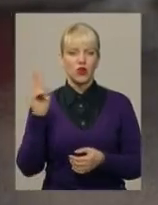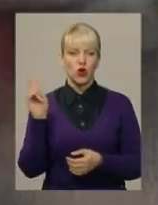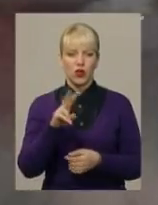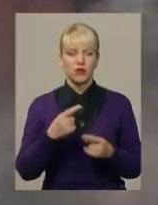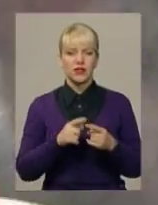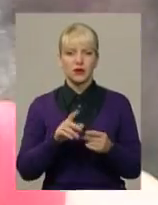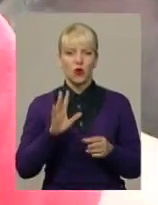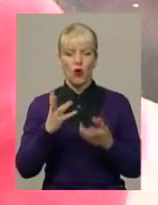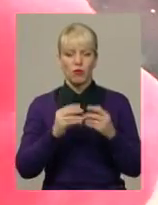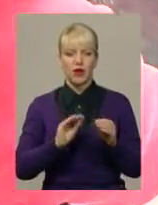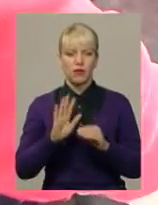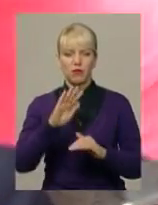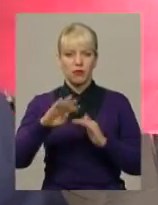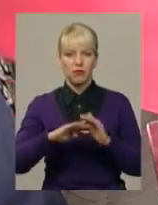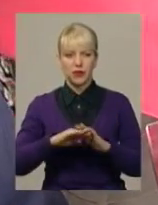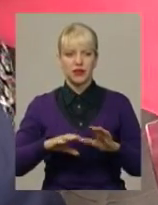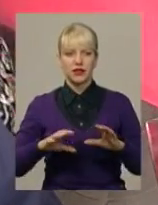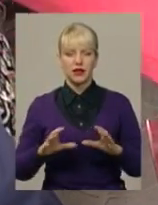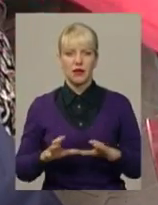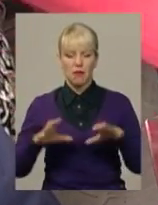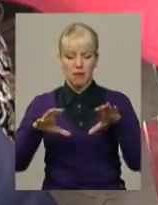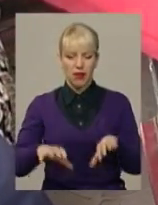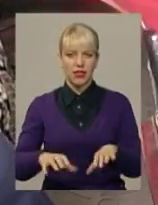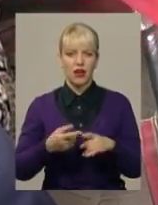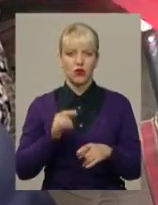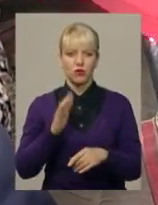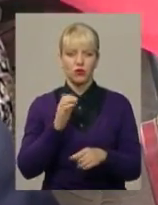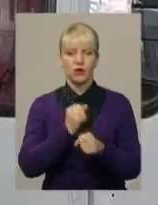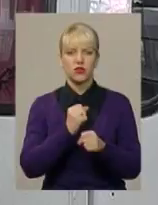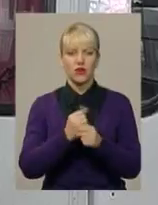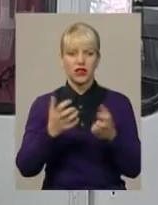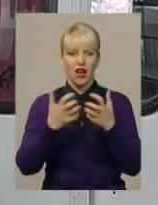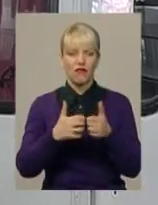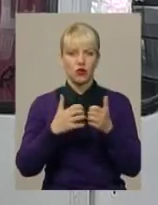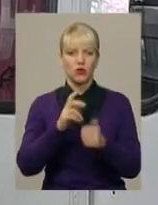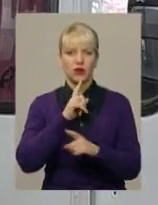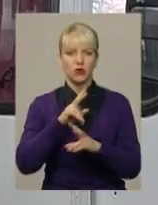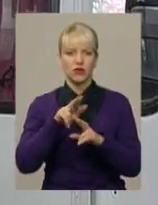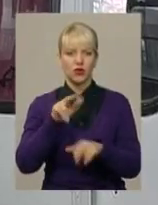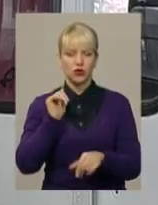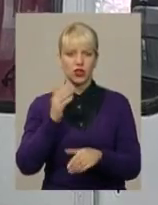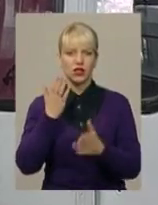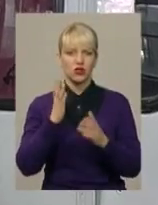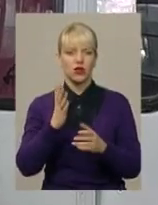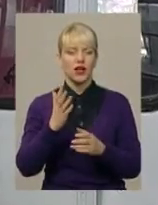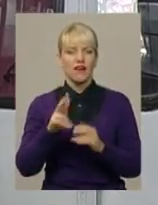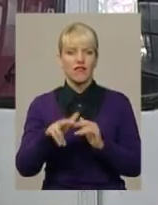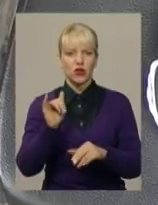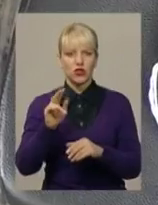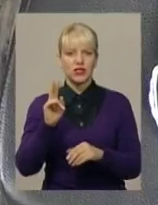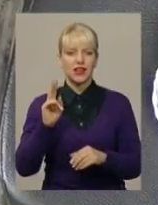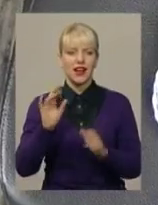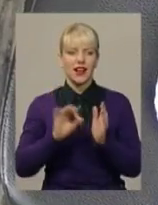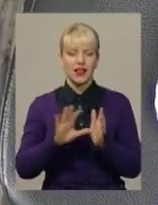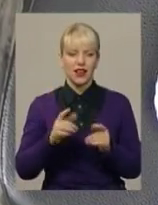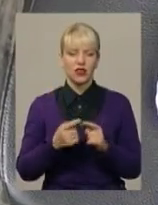Обладнання буде розміщене під панеллю у кабіні водія. Працюватиме автономно і не вимикатиметься при відключенні електрики. GPS-трекер